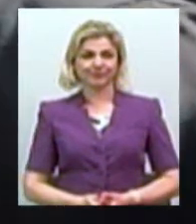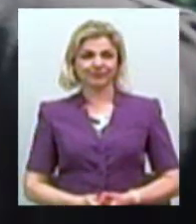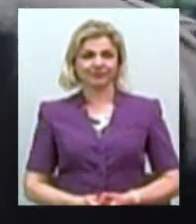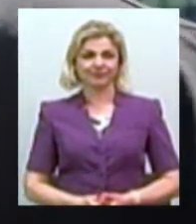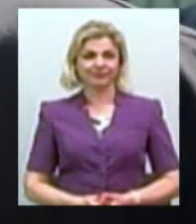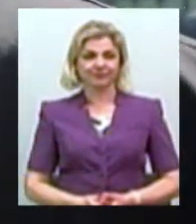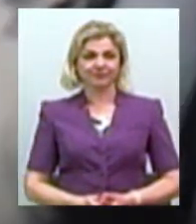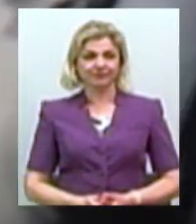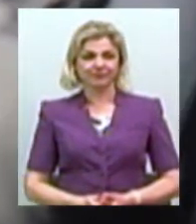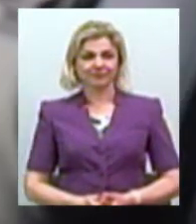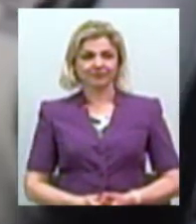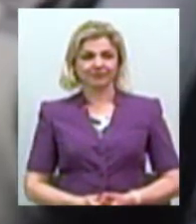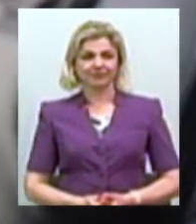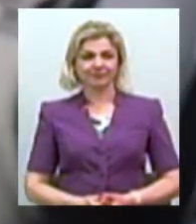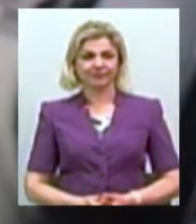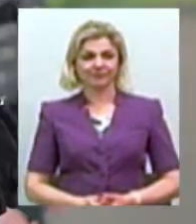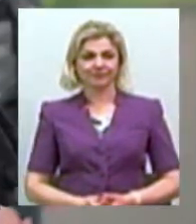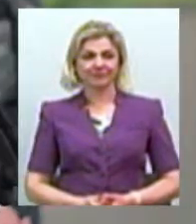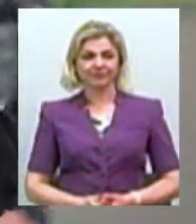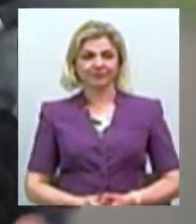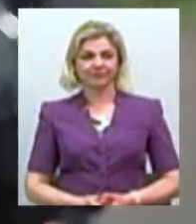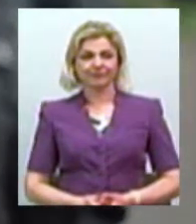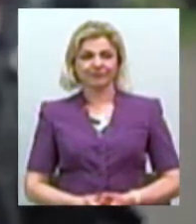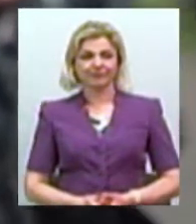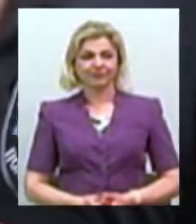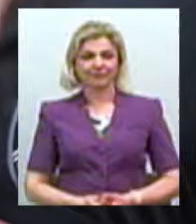Вставай! Рівняйся!